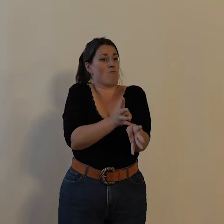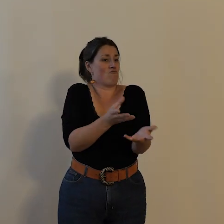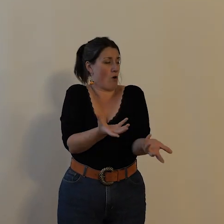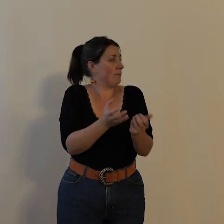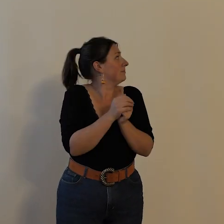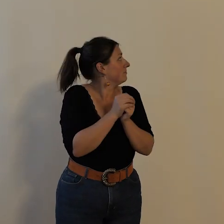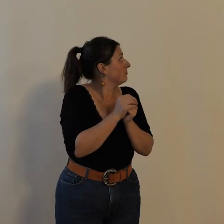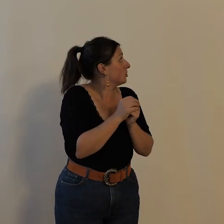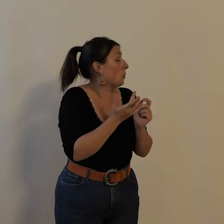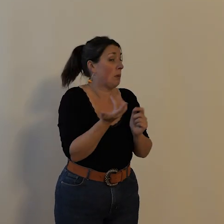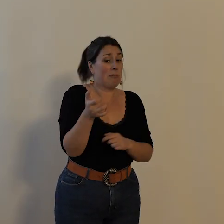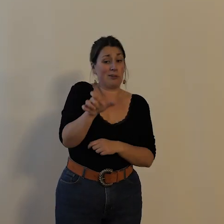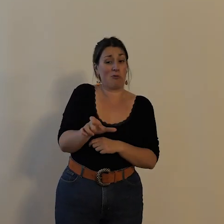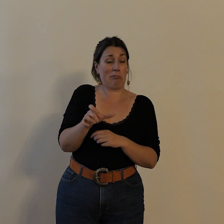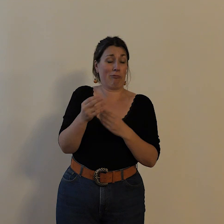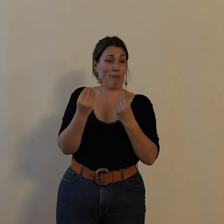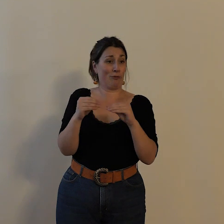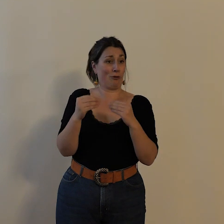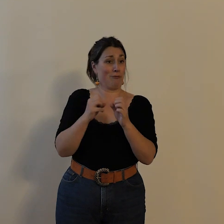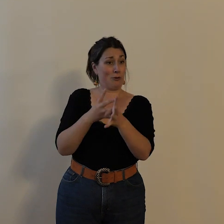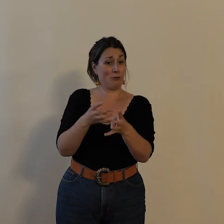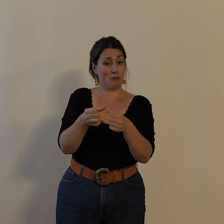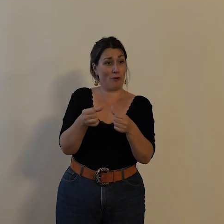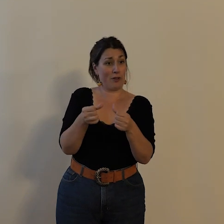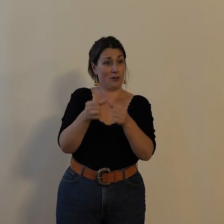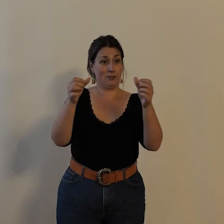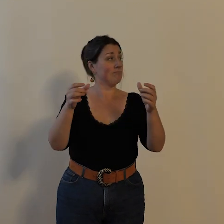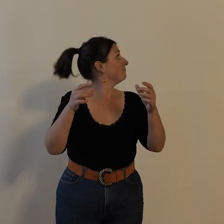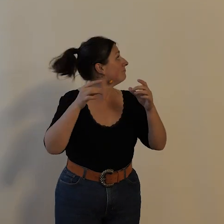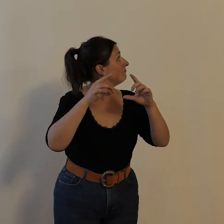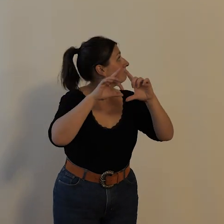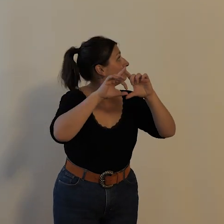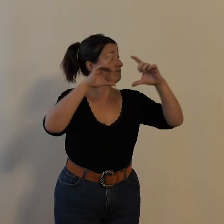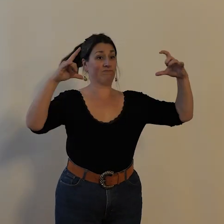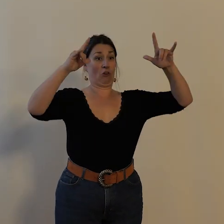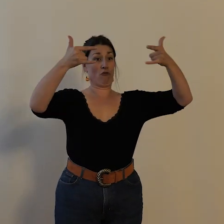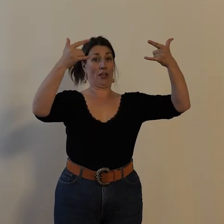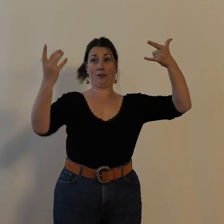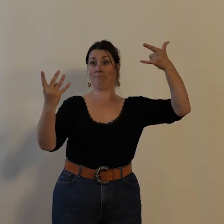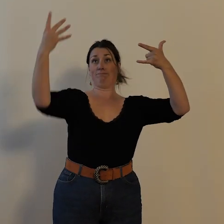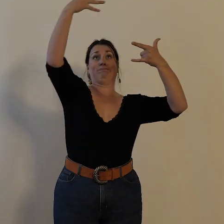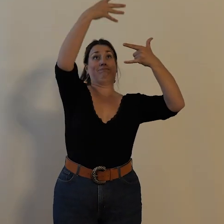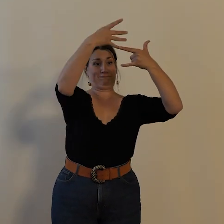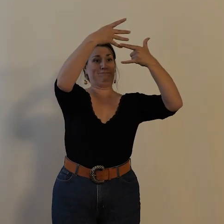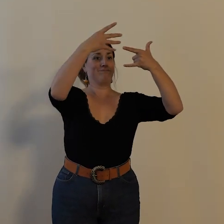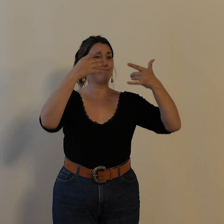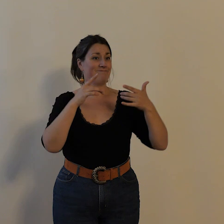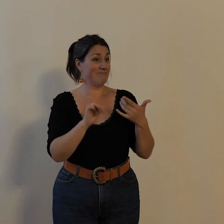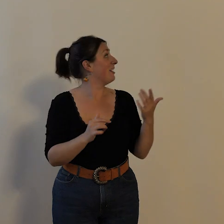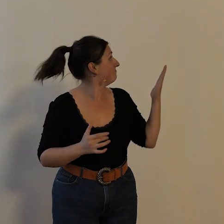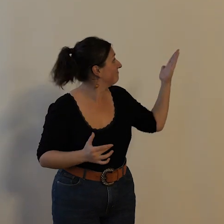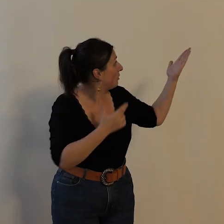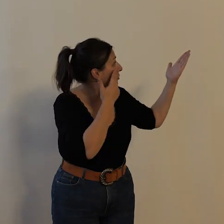donc le vendeur de cycle a mis une des bicyclettes en haut de la fenêtre sur le pignon mais vous voyez qu'il y a